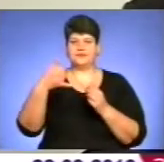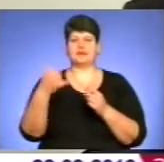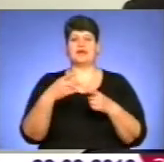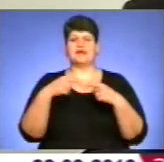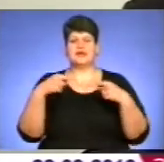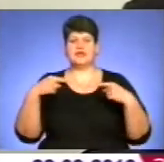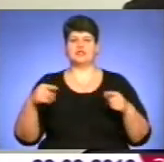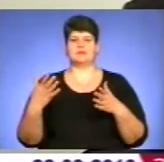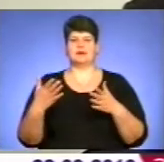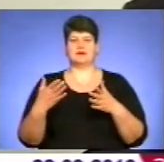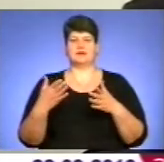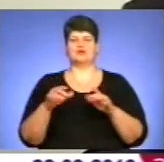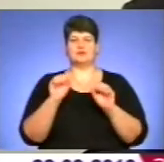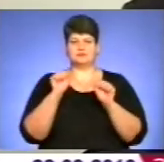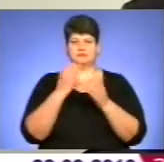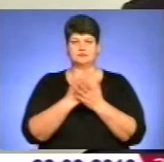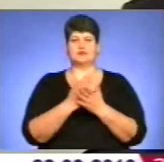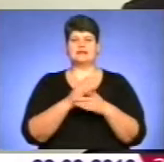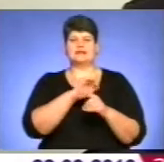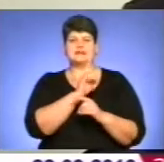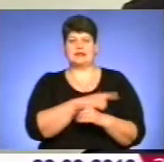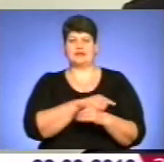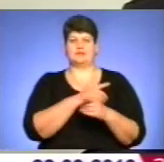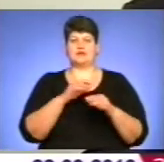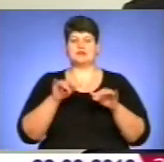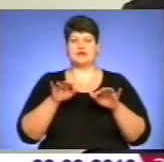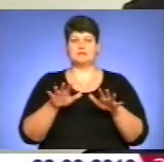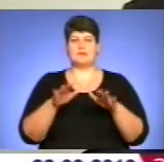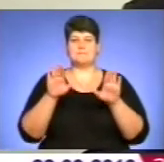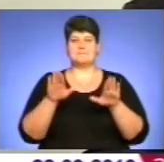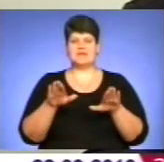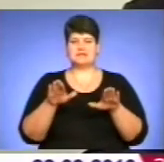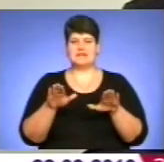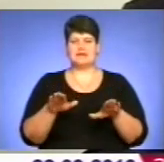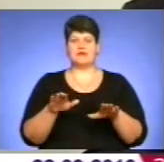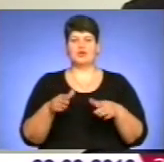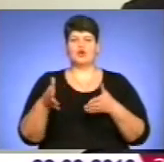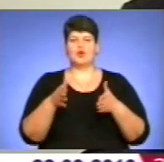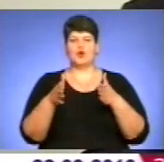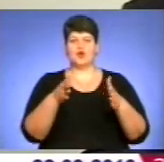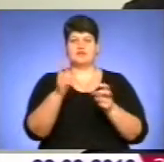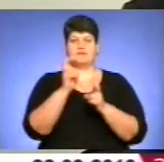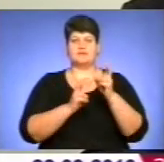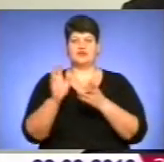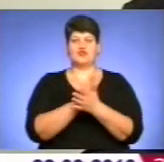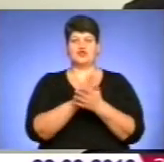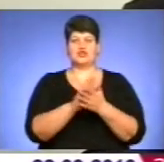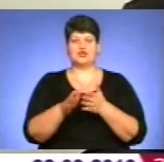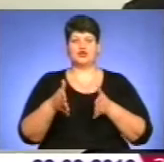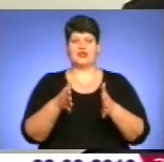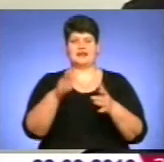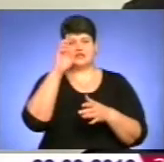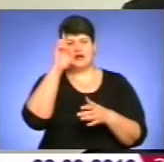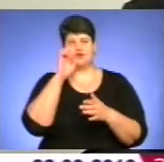наявними ресурсами, силами і засобами місцевим дорожнім підприємствам у розчищенні доріг державного і місцевого